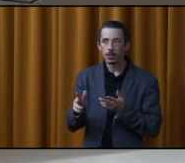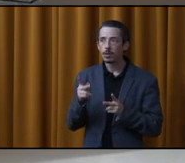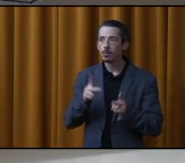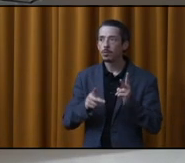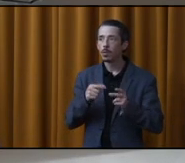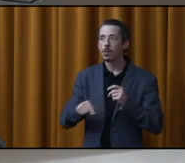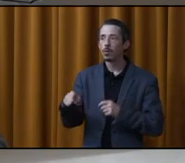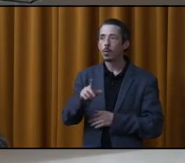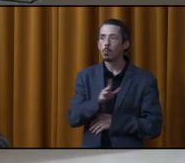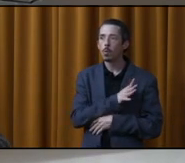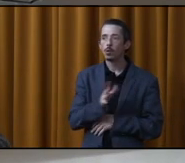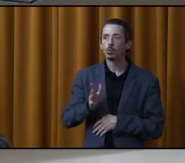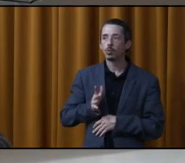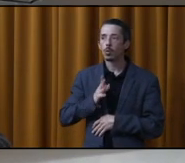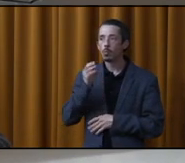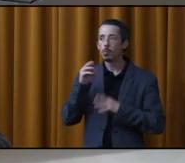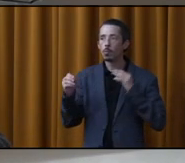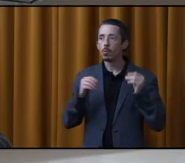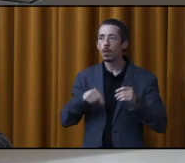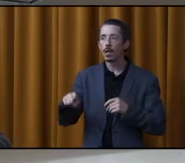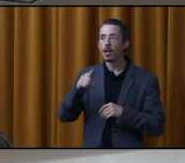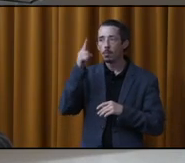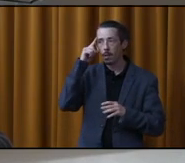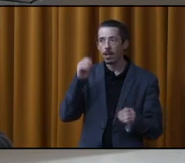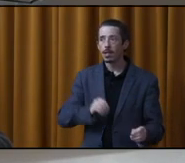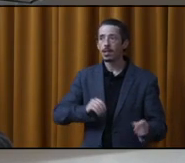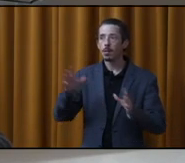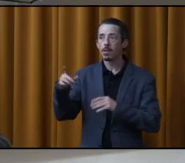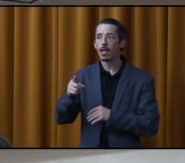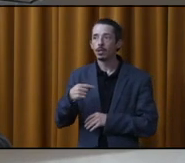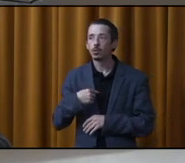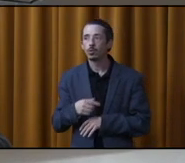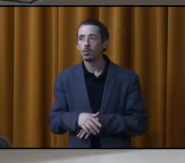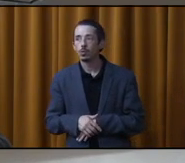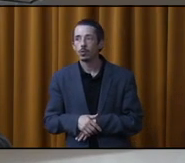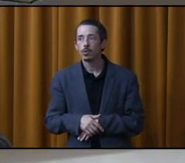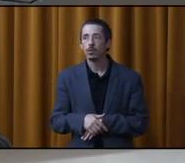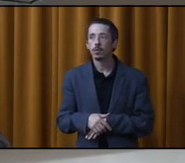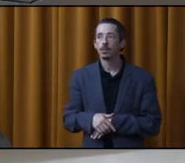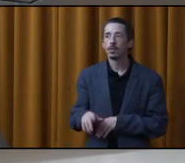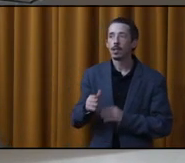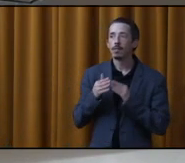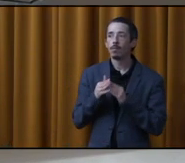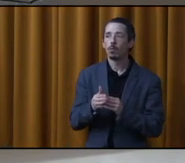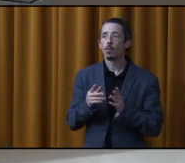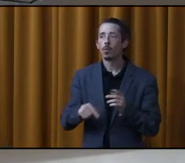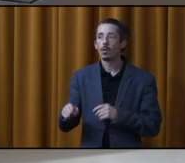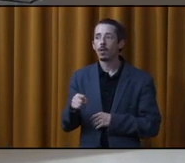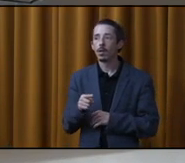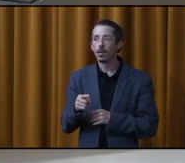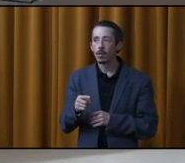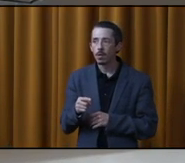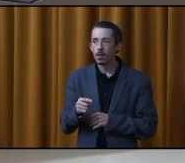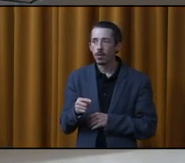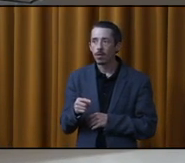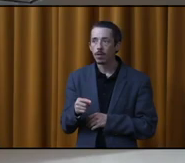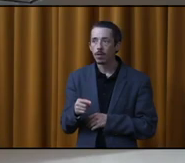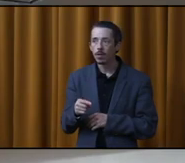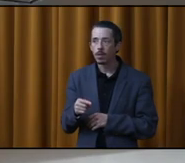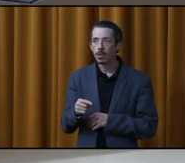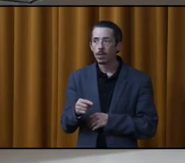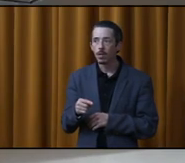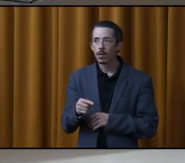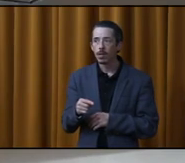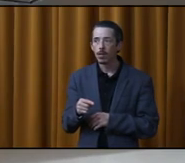y a des mesures, madame, pensées déménager, mais je veux que la ville se tenait son parole. Alex